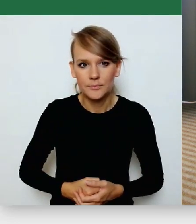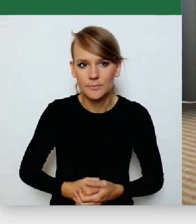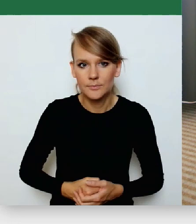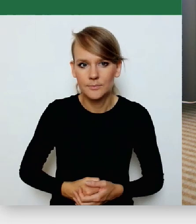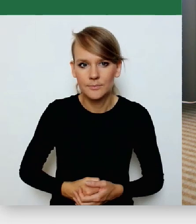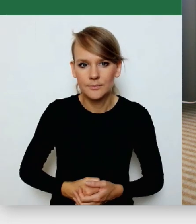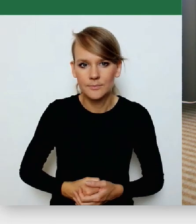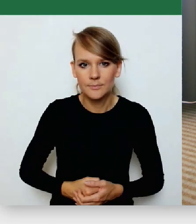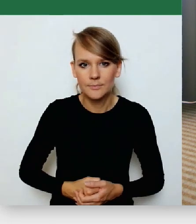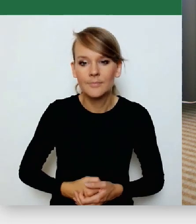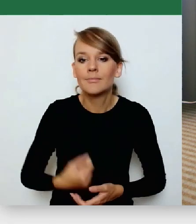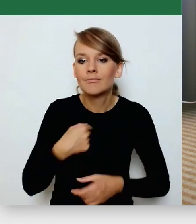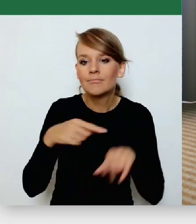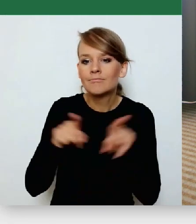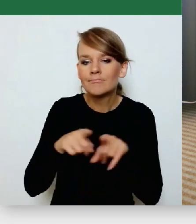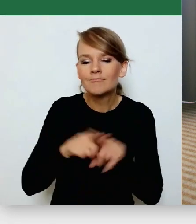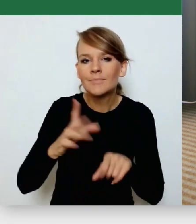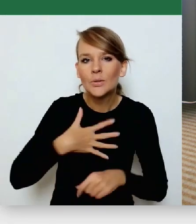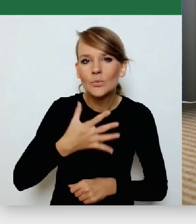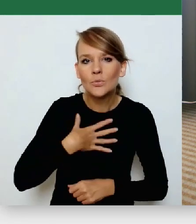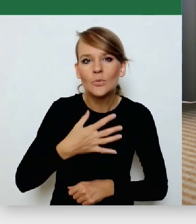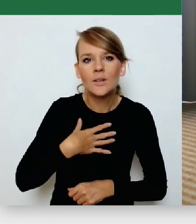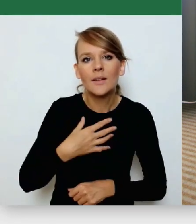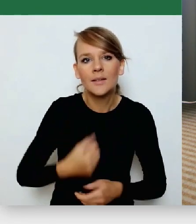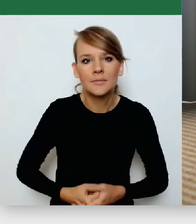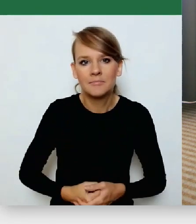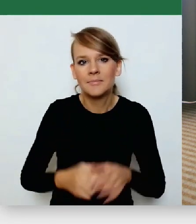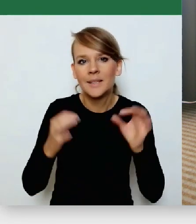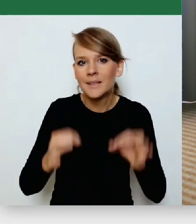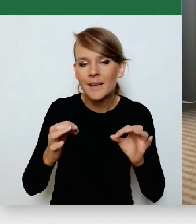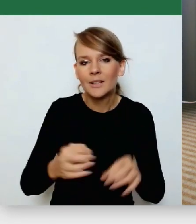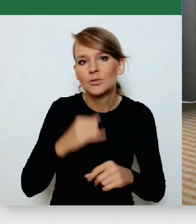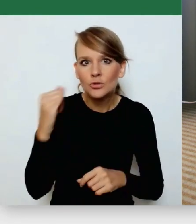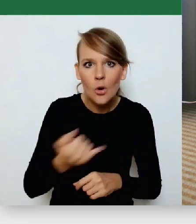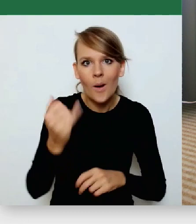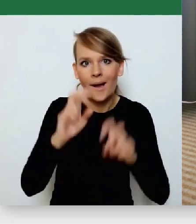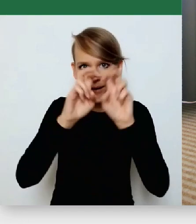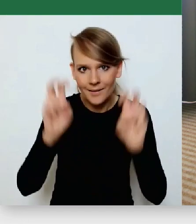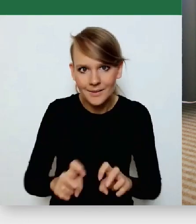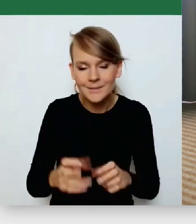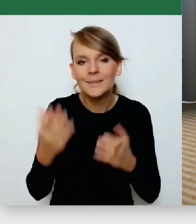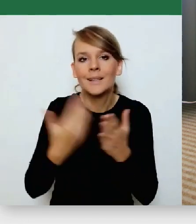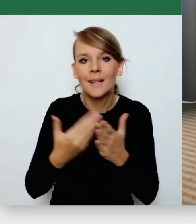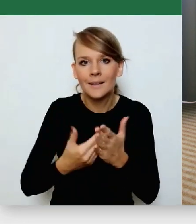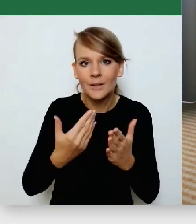mam takie wrażenie, że my jesteśmy w permanentnym kryzysie i dlatego te wypracowane przez nas